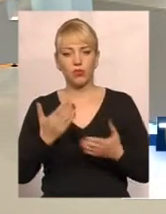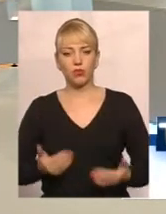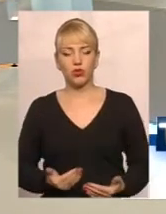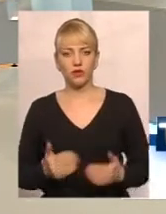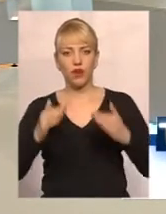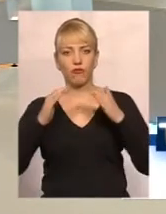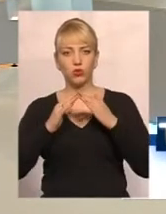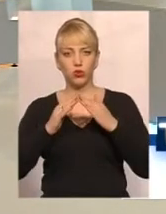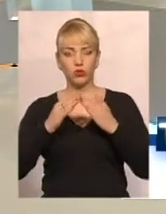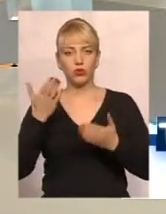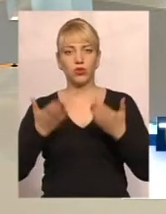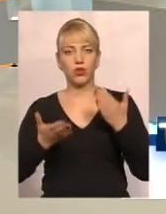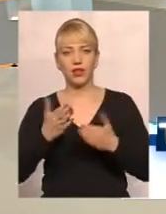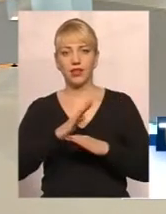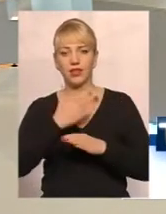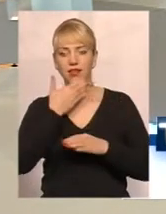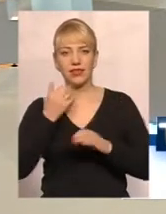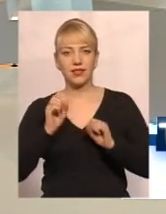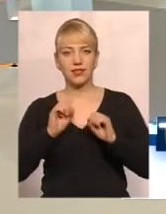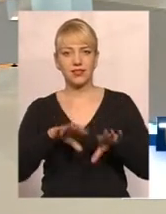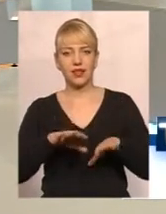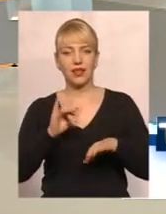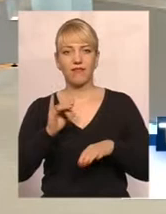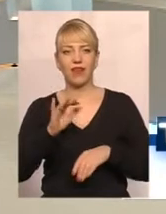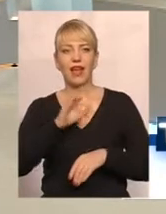будинку, який не зданий в експлуатацію?